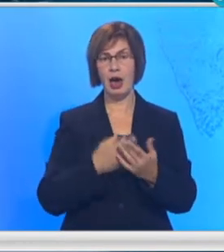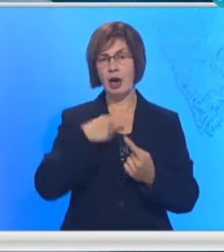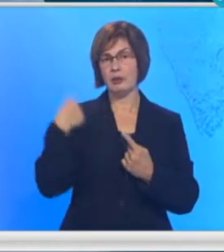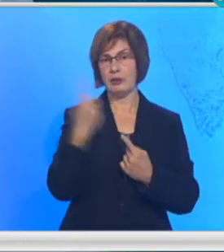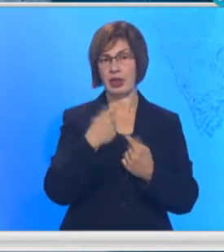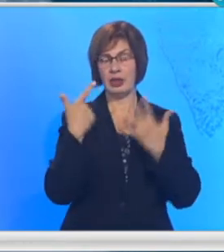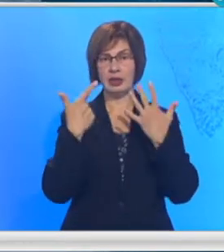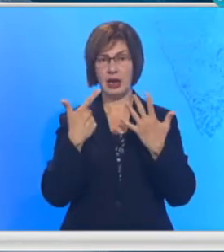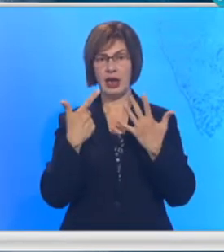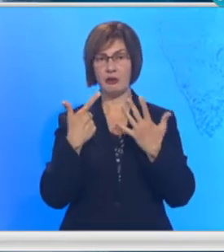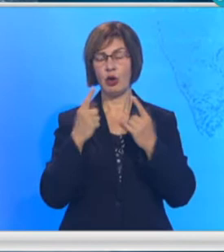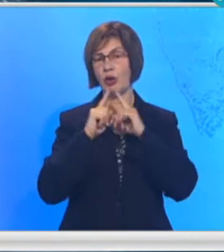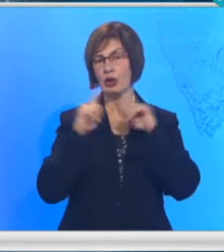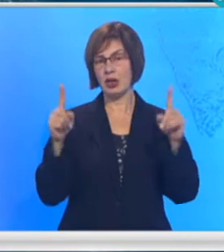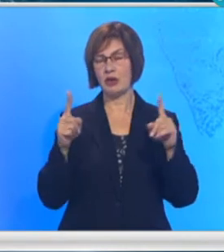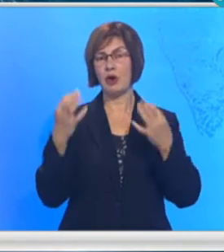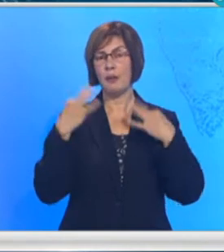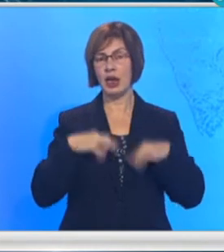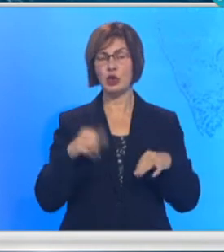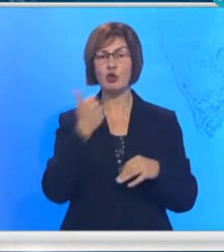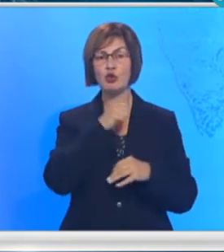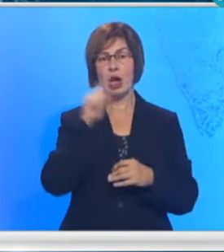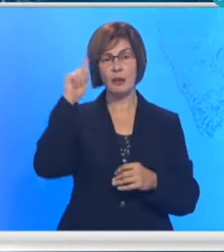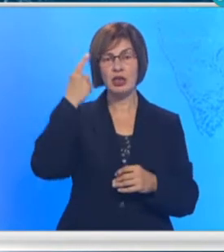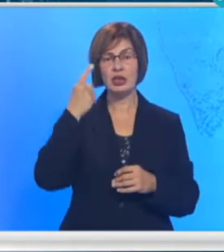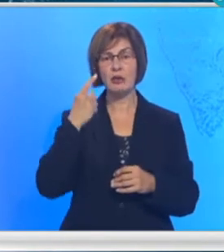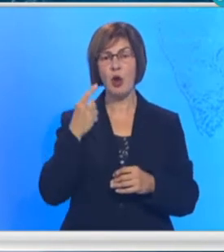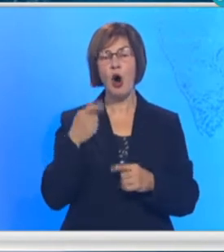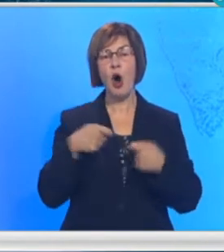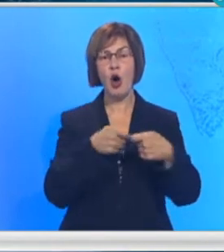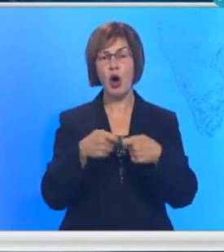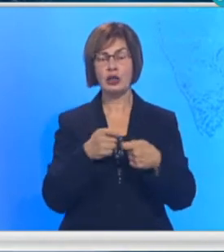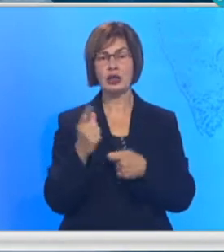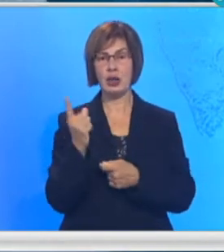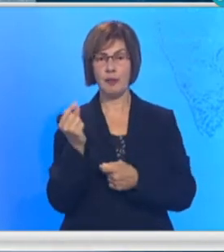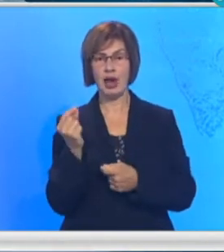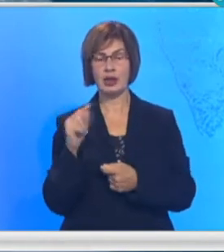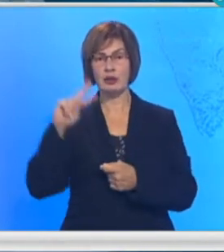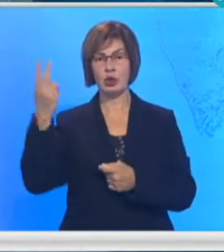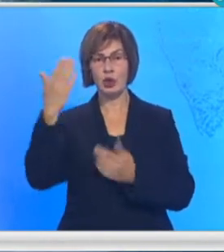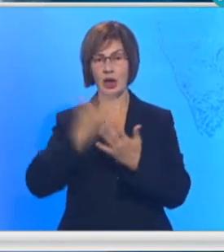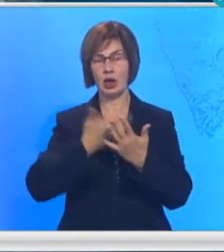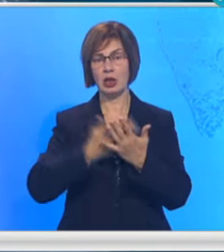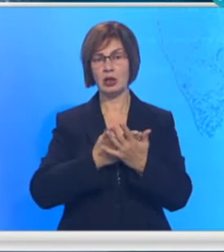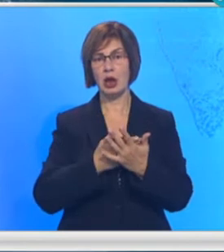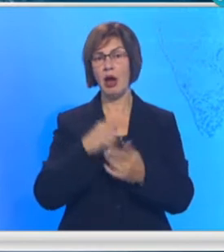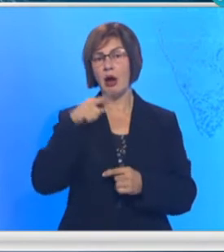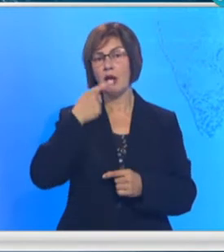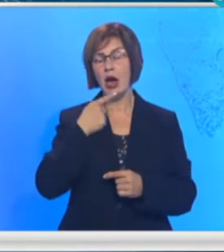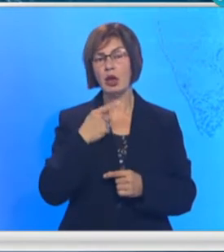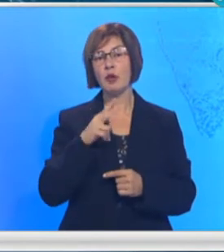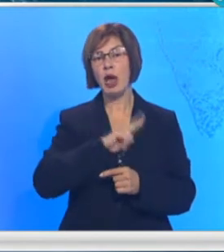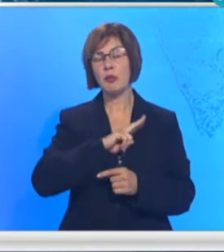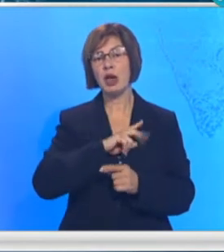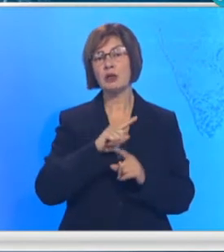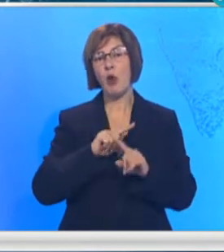se izjasnilo predsedniku šta mislimo o koalicijnim partnerima sa drugih lista i da vam kažem, imali smo prilično